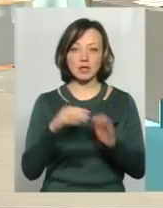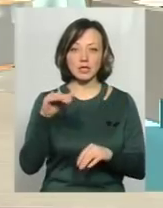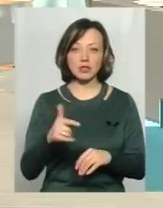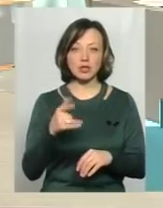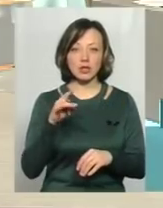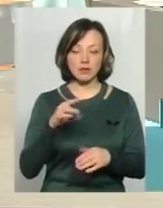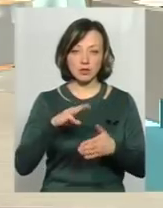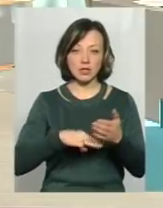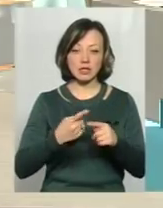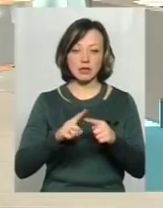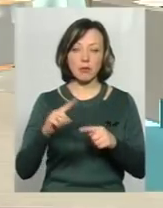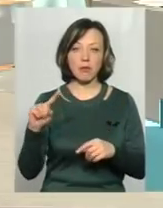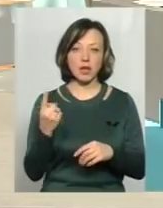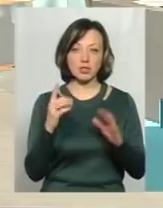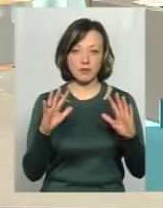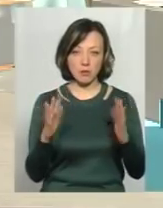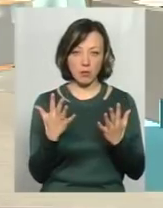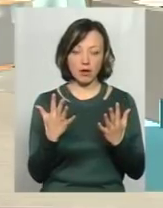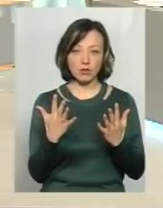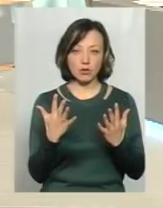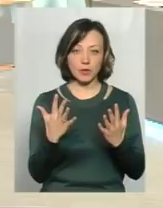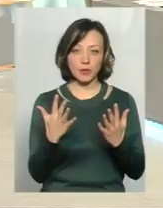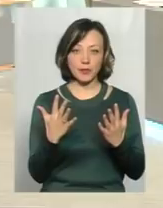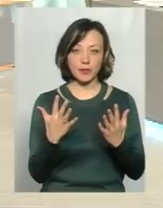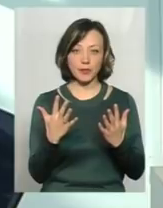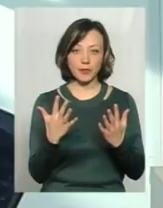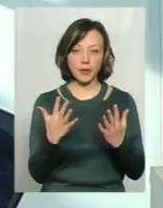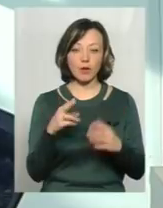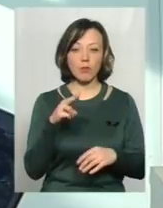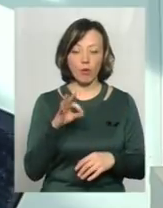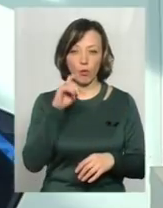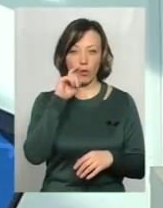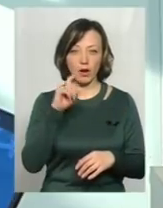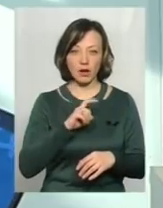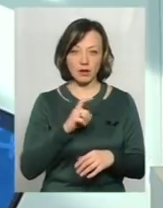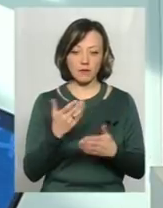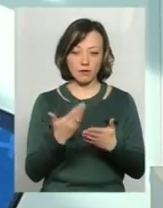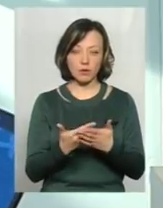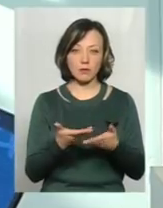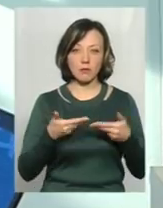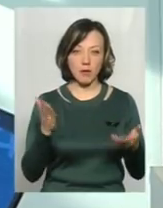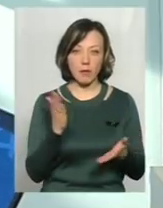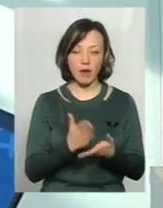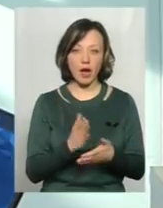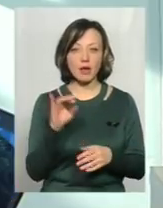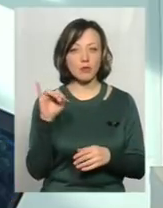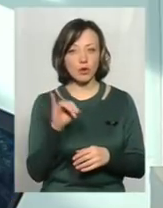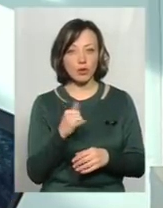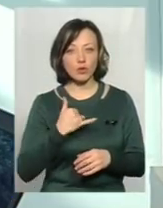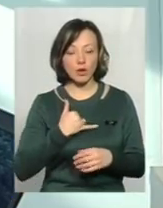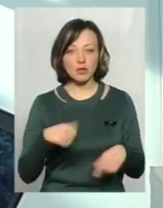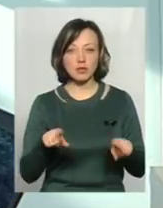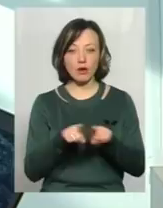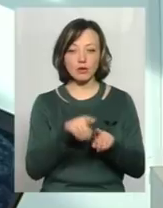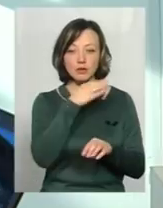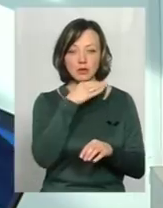був перший випадок по Україні, який ми маємо. І в нас також